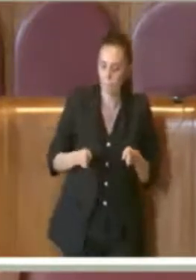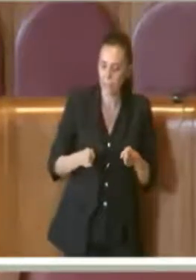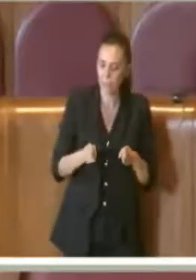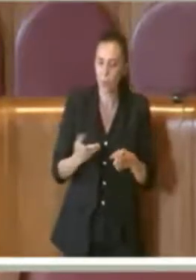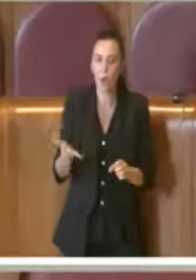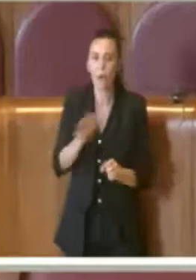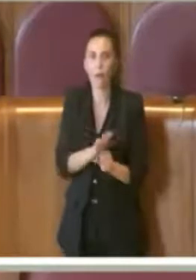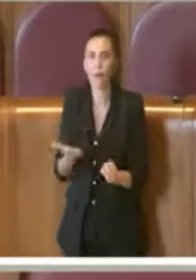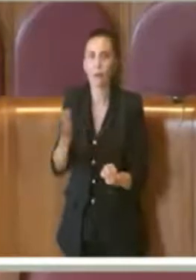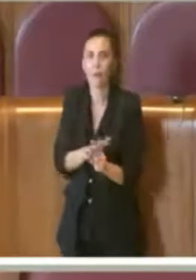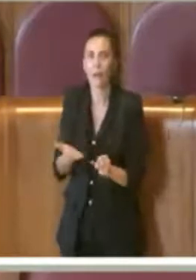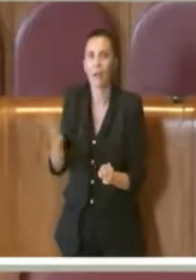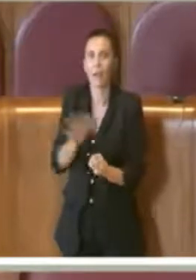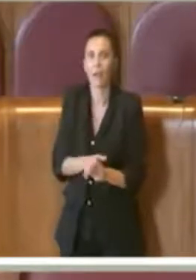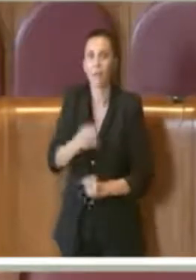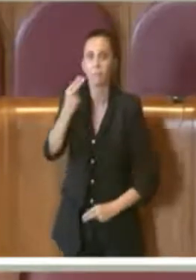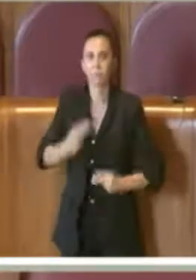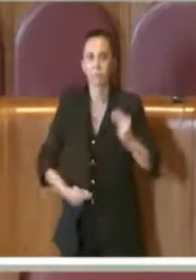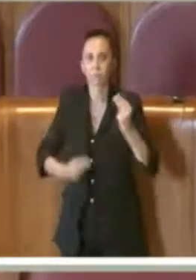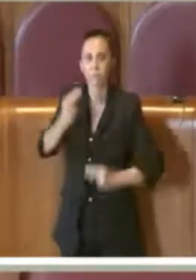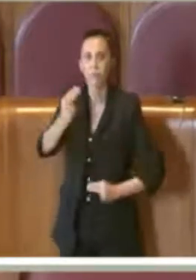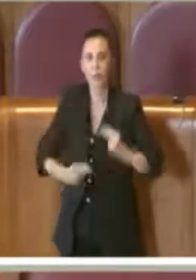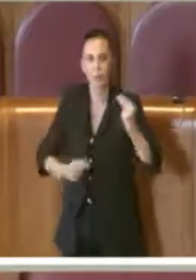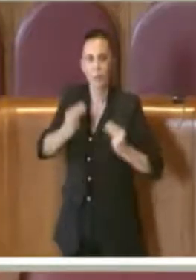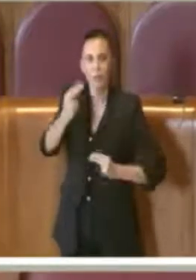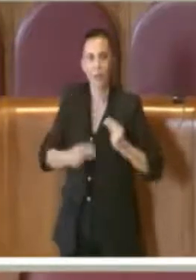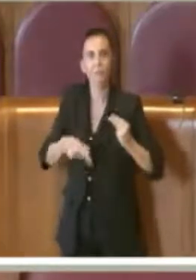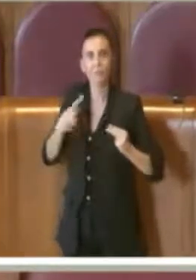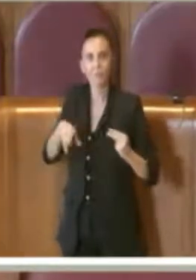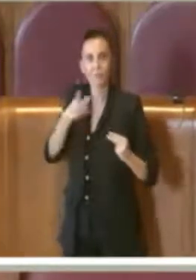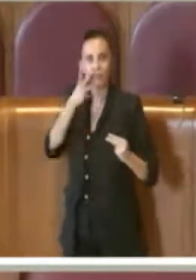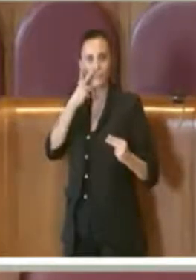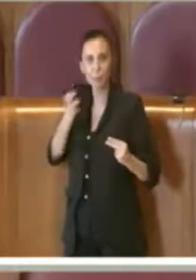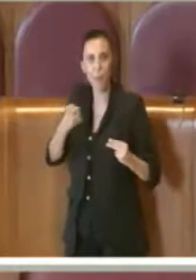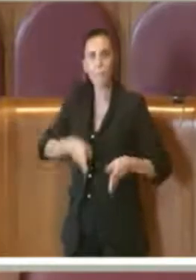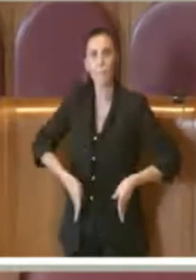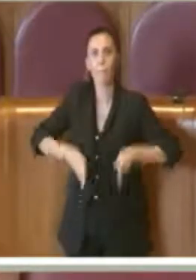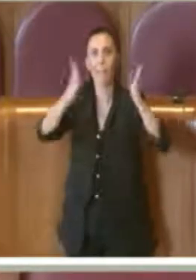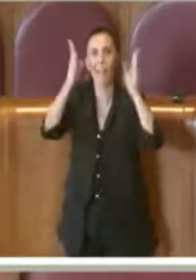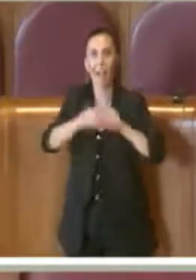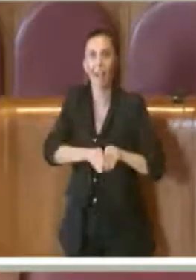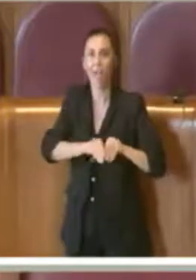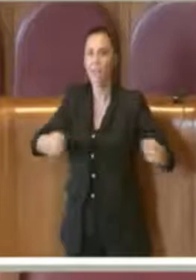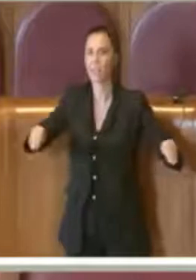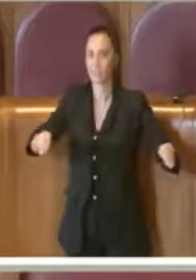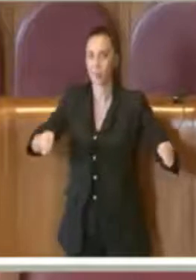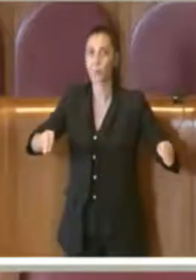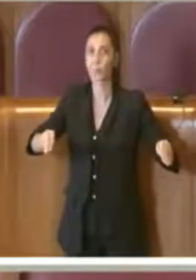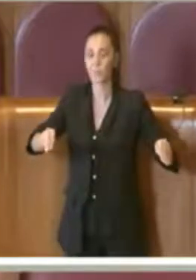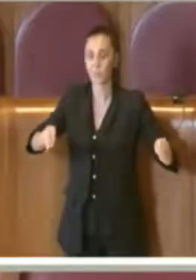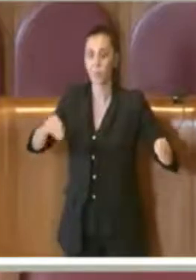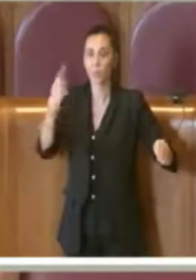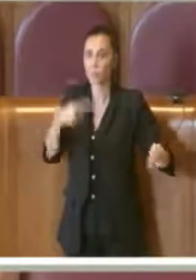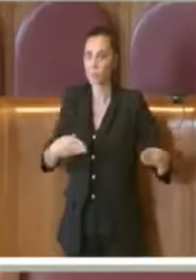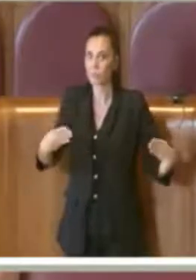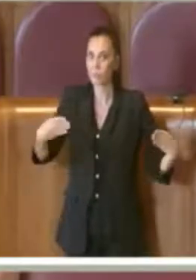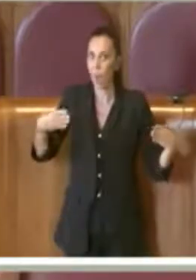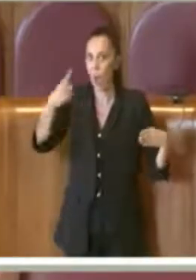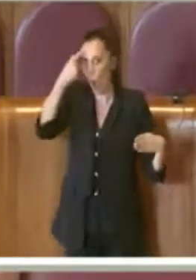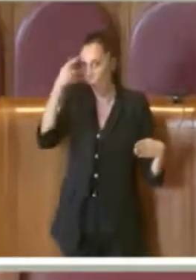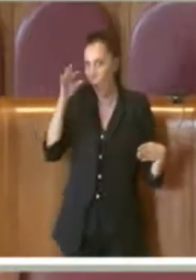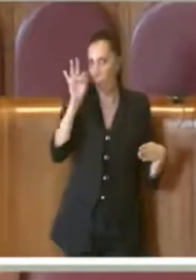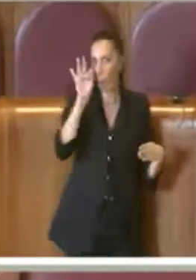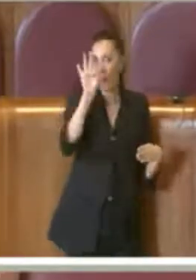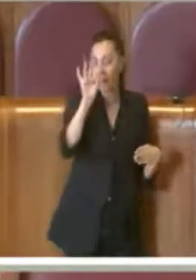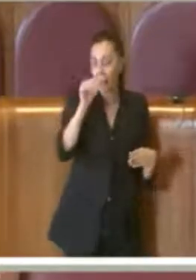risanamento di questi bilanci e anche per quanto riguarda il Palazzo delle esposizioni portiamo a chiusura questo importante obiettivo